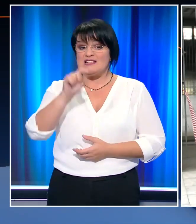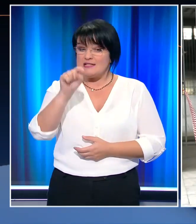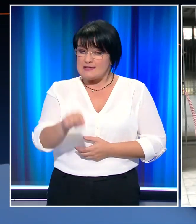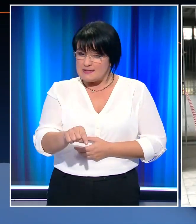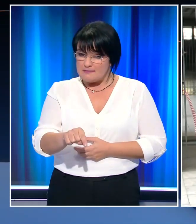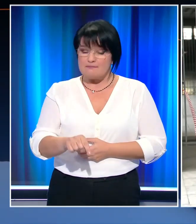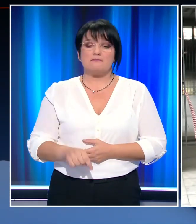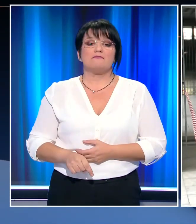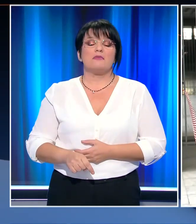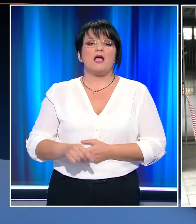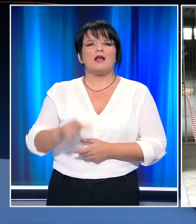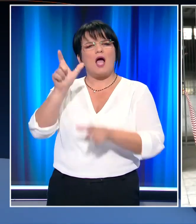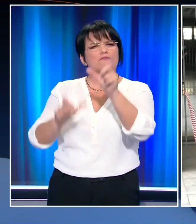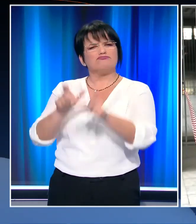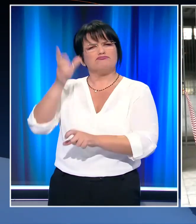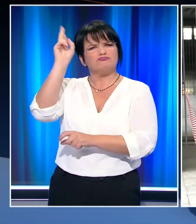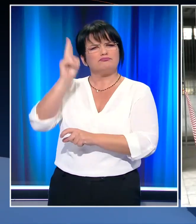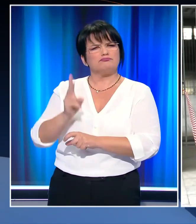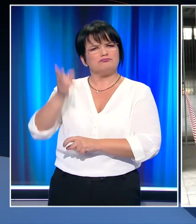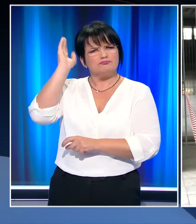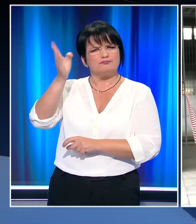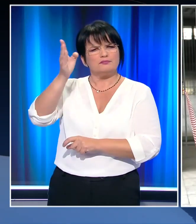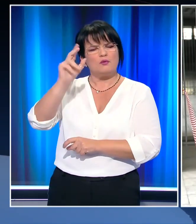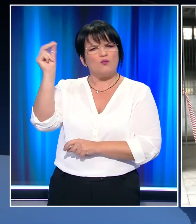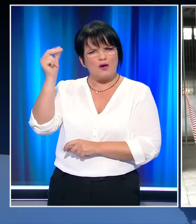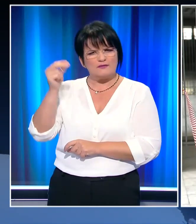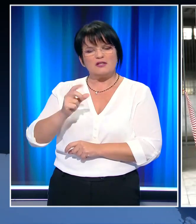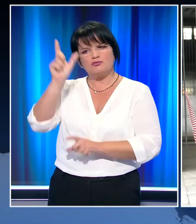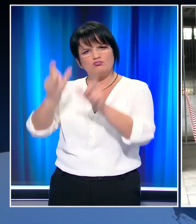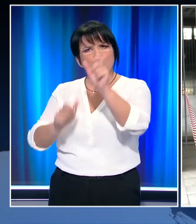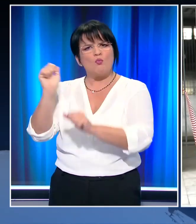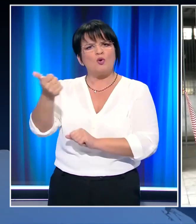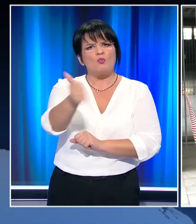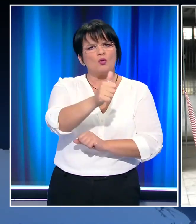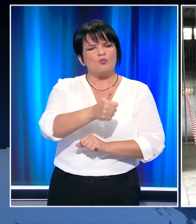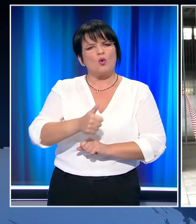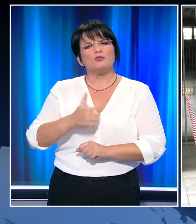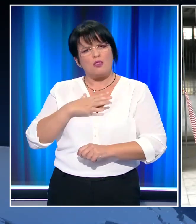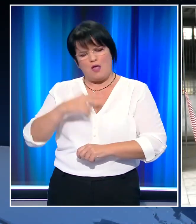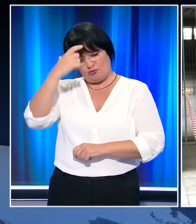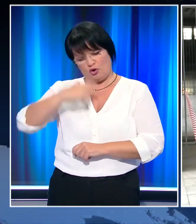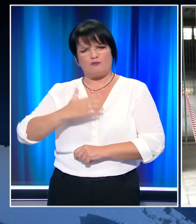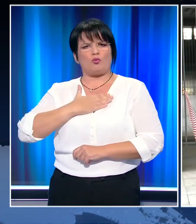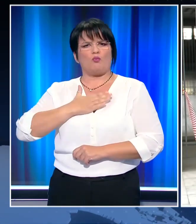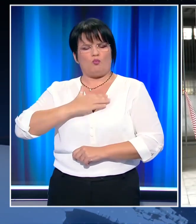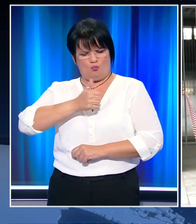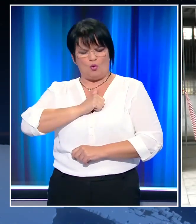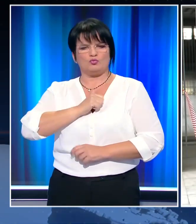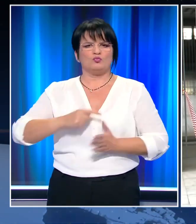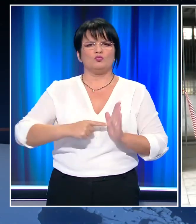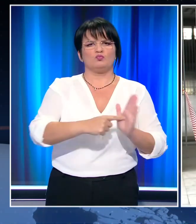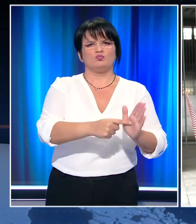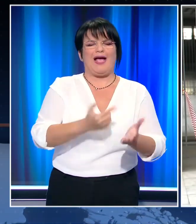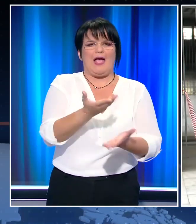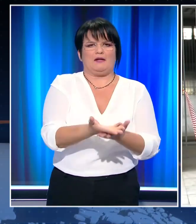κάποιοι από τους καταδικαστέντες βουλευτές επέλεξαν να έρθουν οι ίδιοι ενώπιον του δικαστηρίου και να υπερασπιστούν τον εαυτό τους προβάλλοντας αυτό